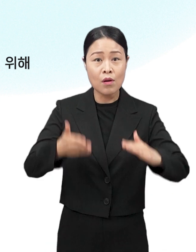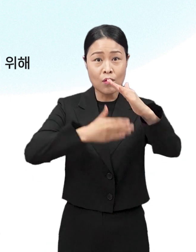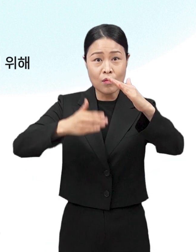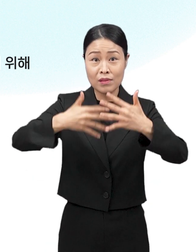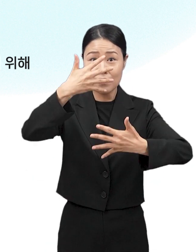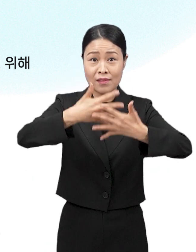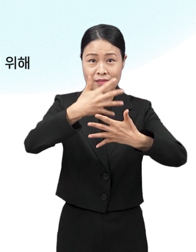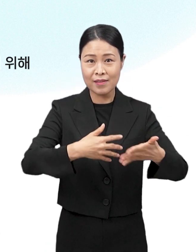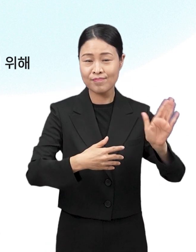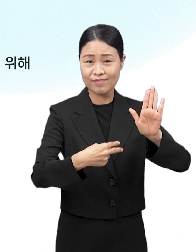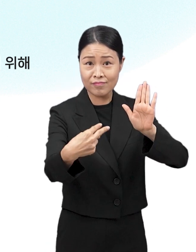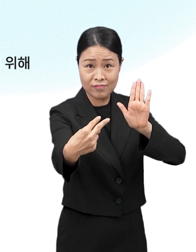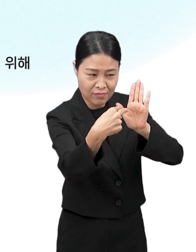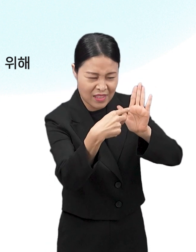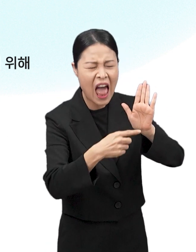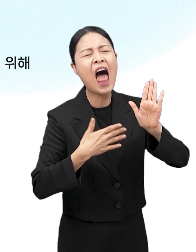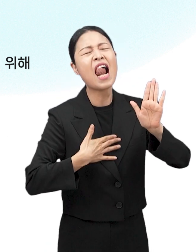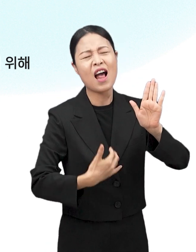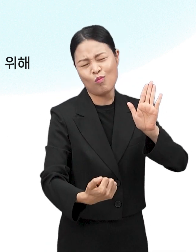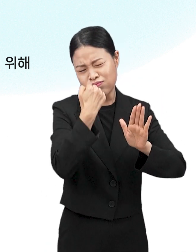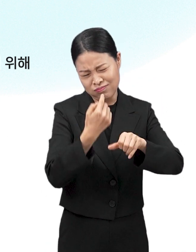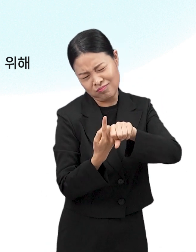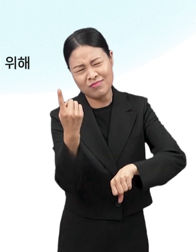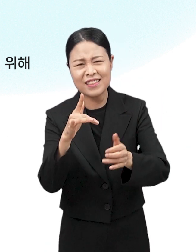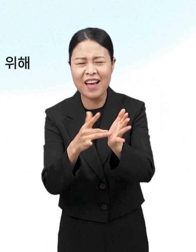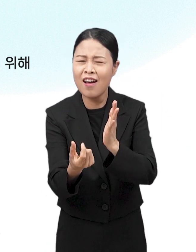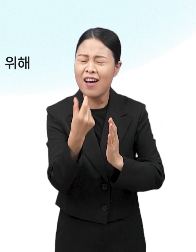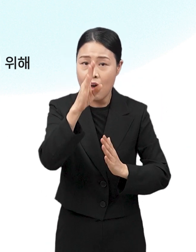본 정보는 법적 효력을 가지고 있지 않습니다